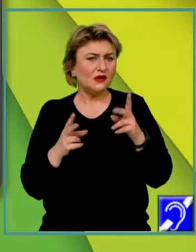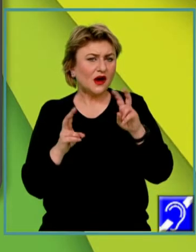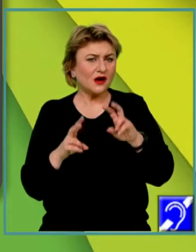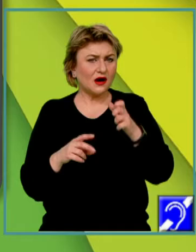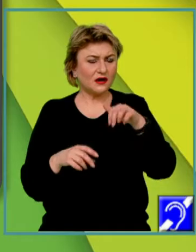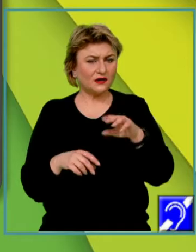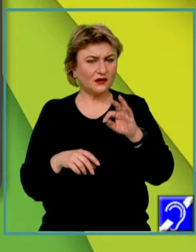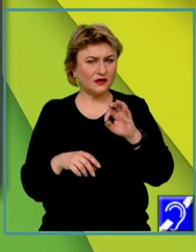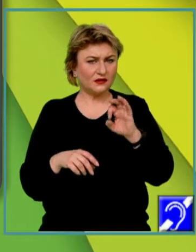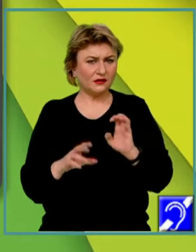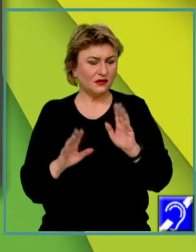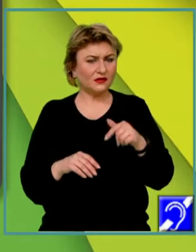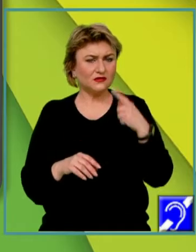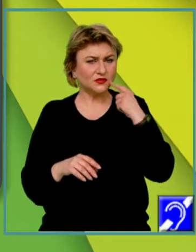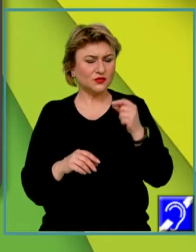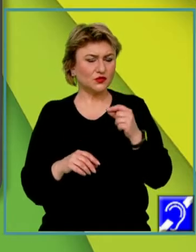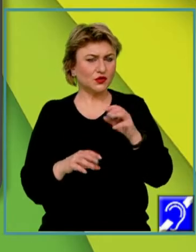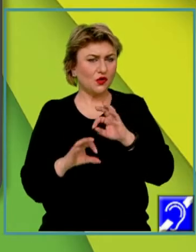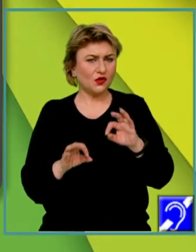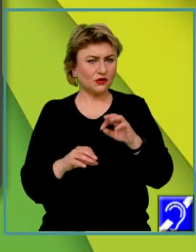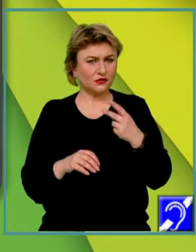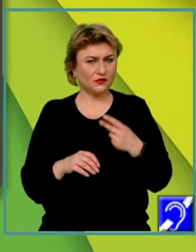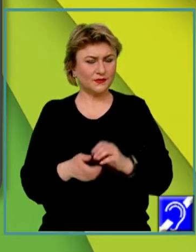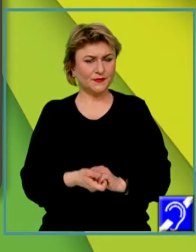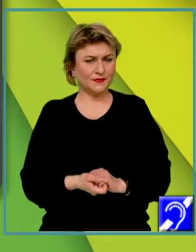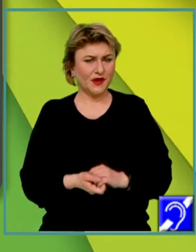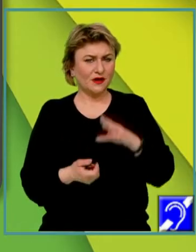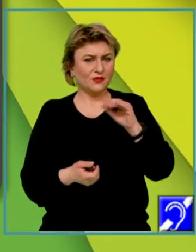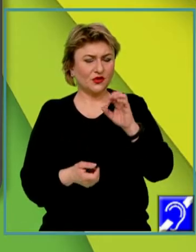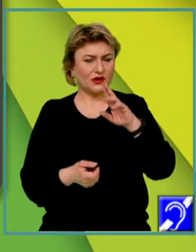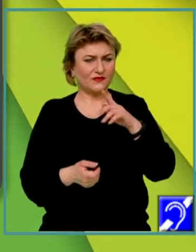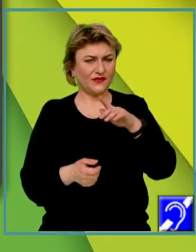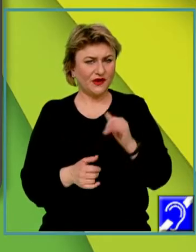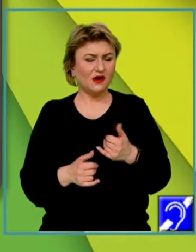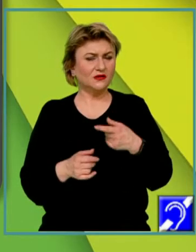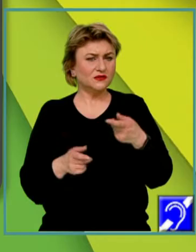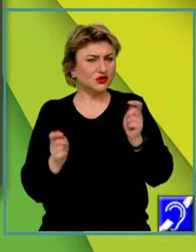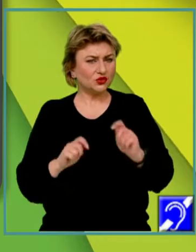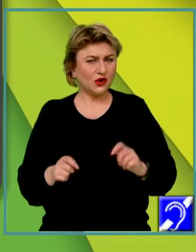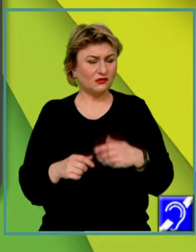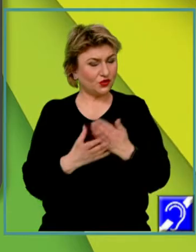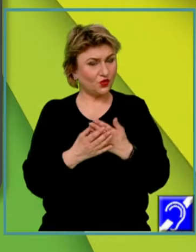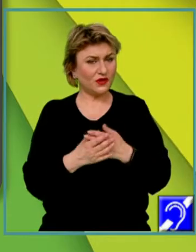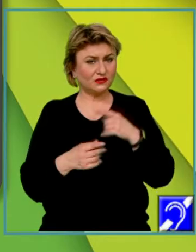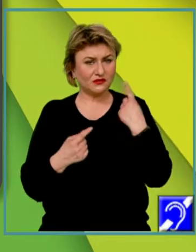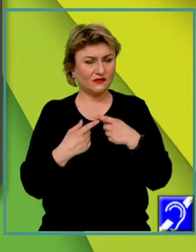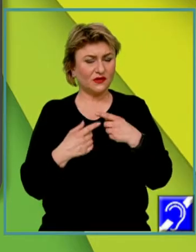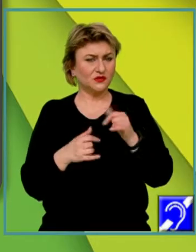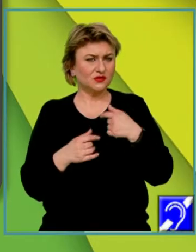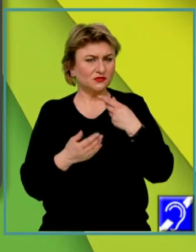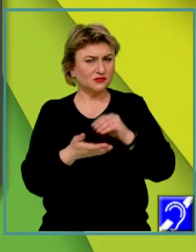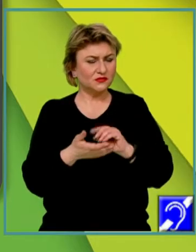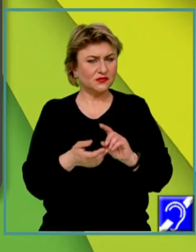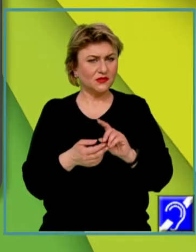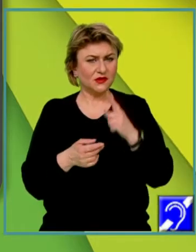A are răspuns corect 2. Biografia socială. Este un document social. Îi identificăm punctul 1 ca fiind